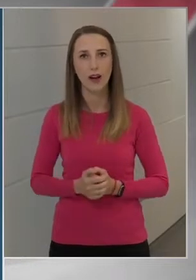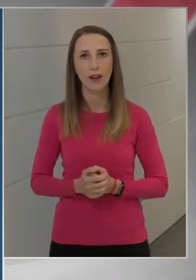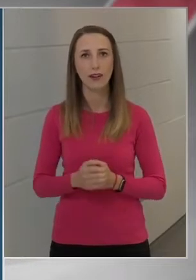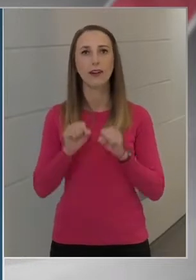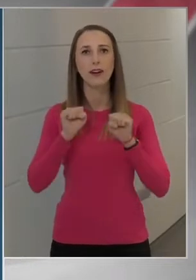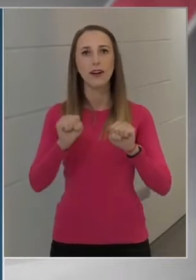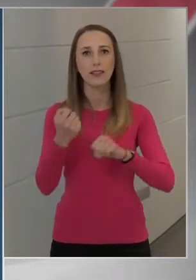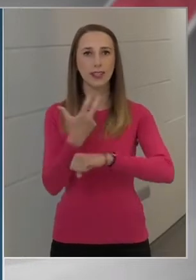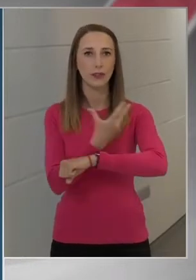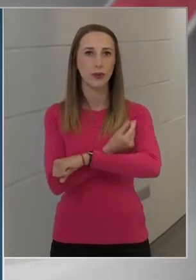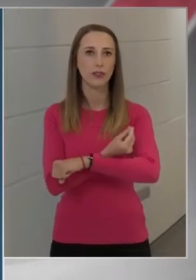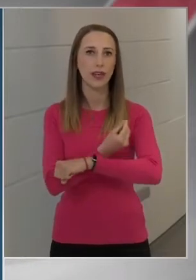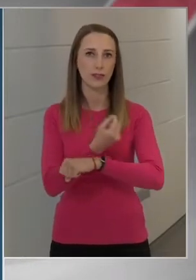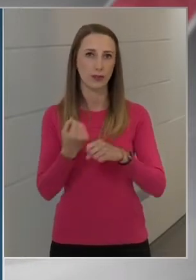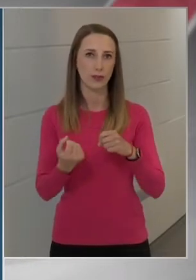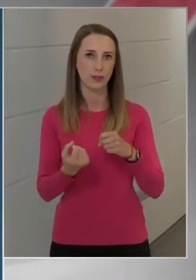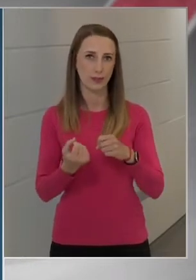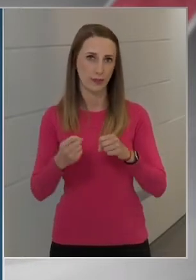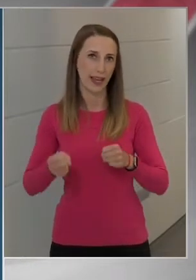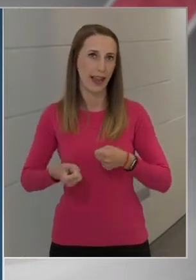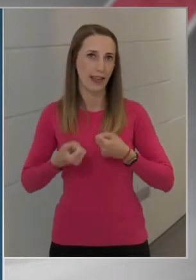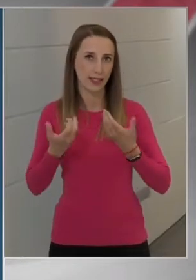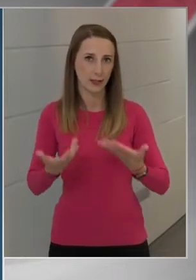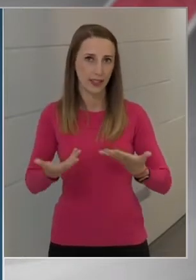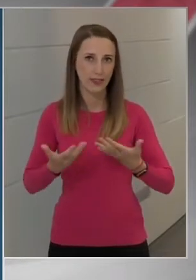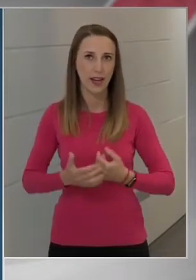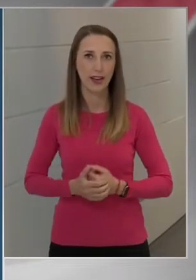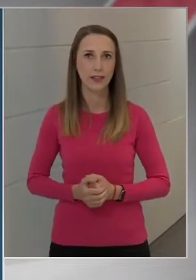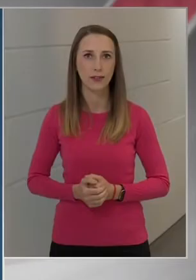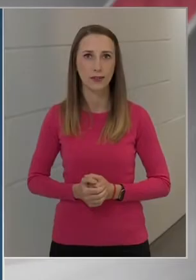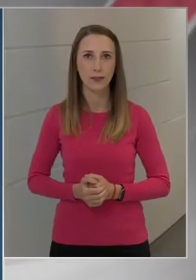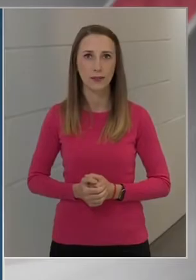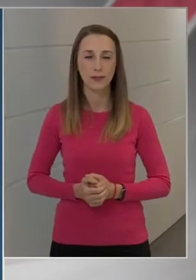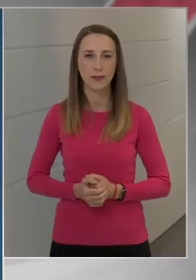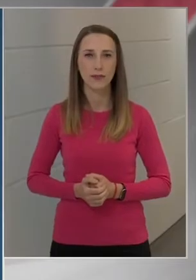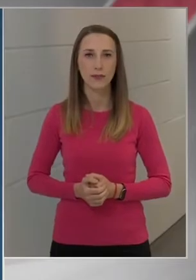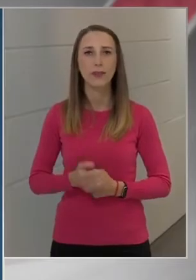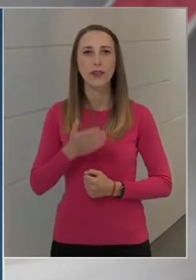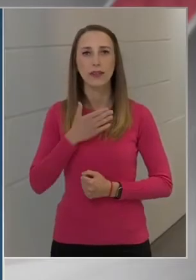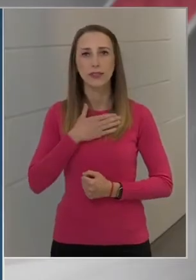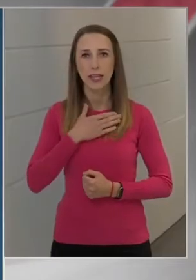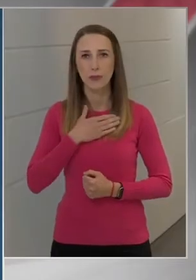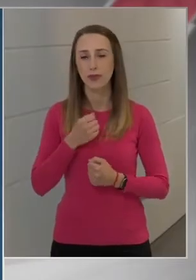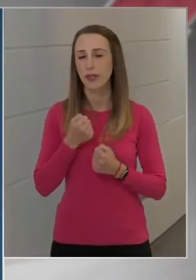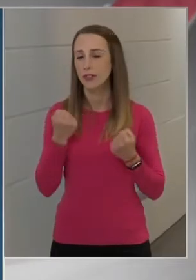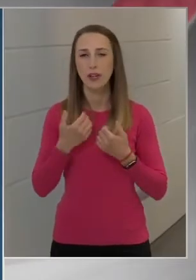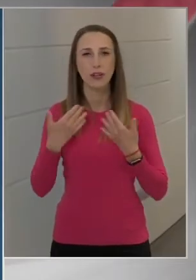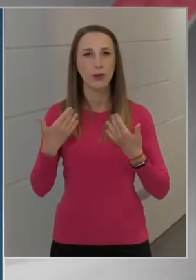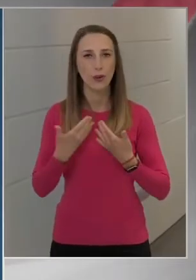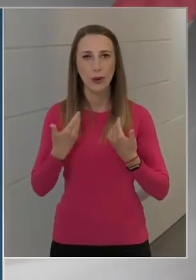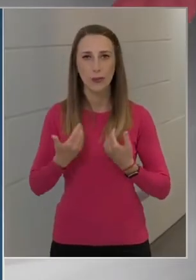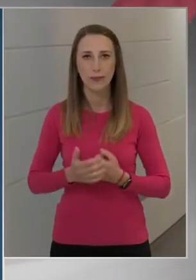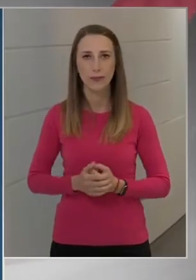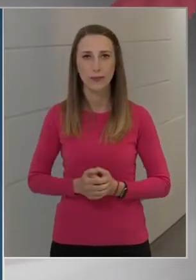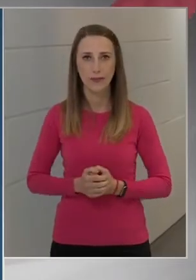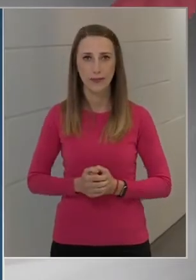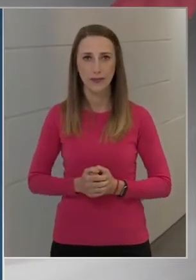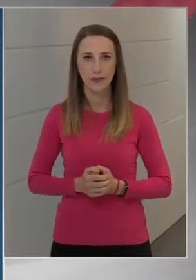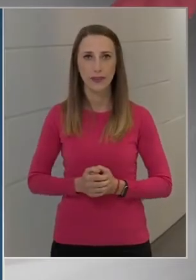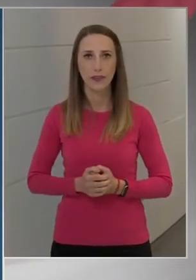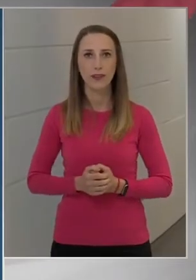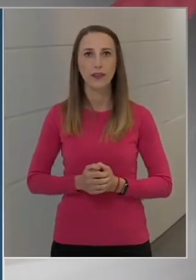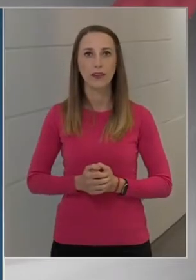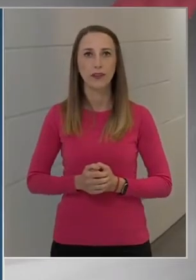védőoltások megjelenésével. Számomra is nagy öröm, hogy ezeknek a